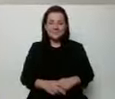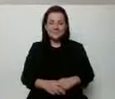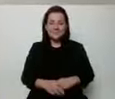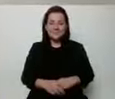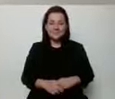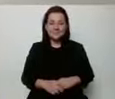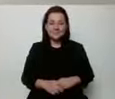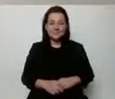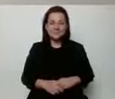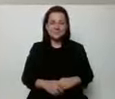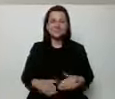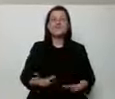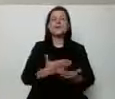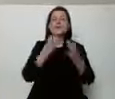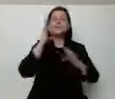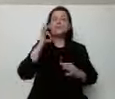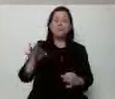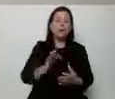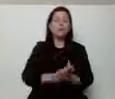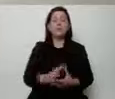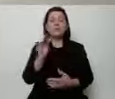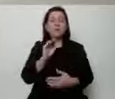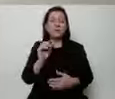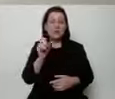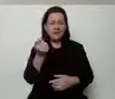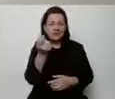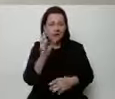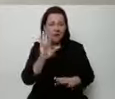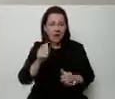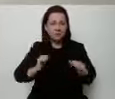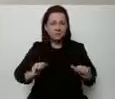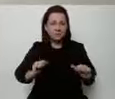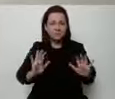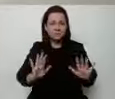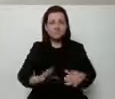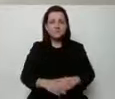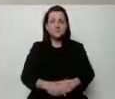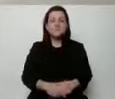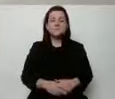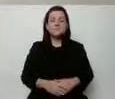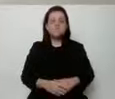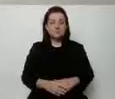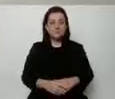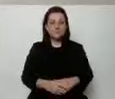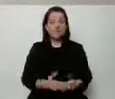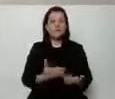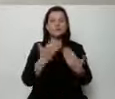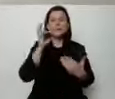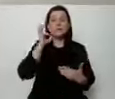Dzień dobry Państwu, dajmy sobie sekundkę, momencik, momencik, momencik, dzień dobry.